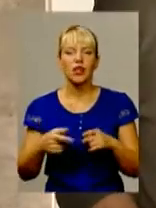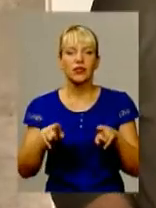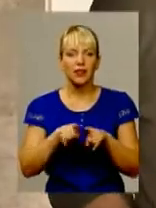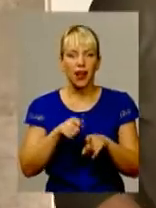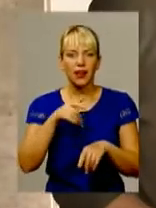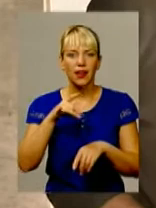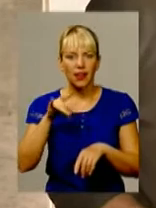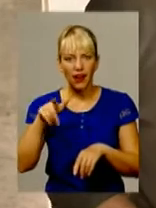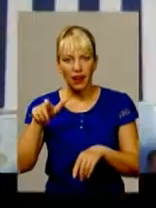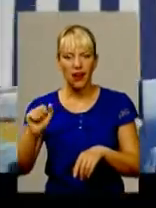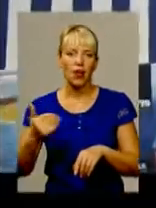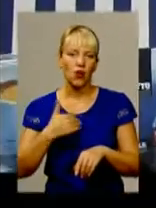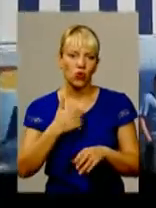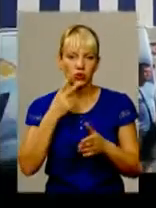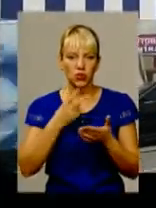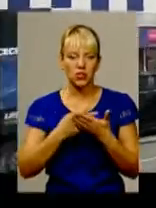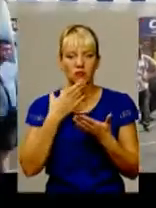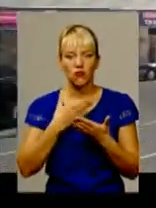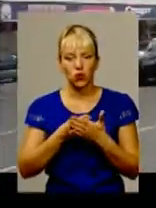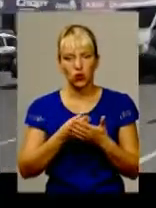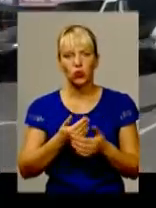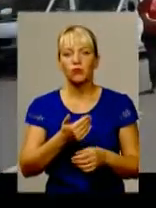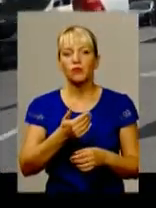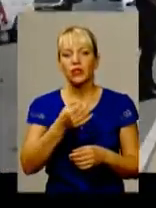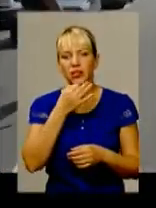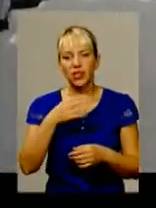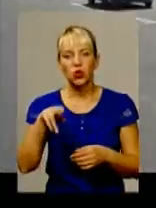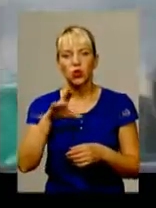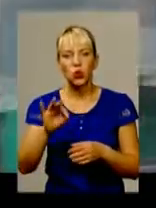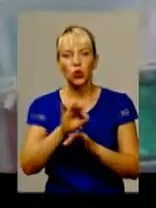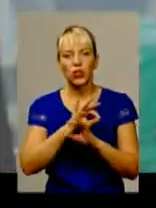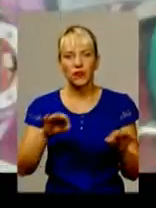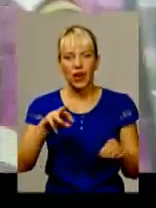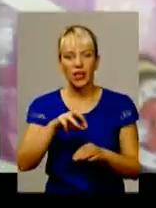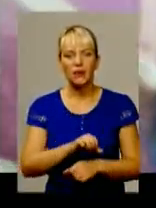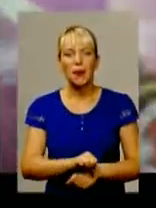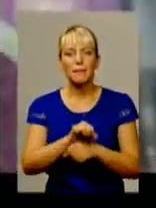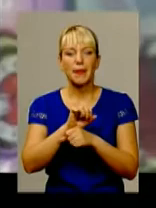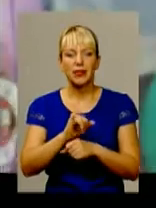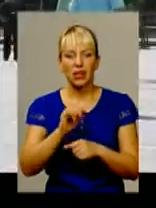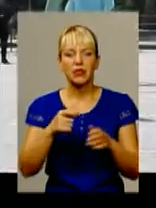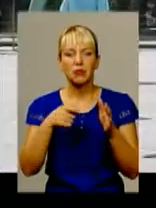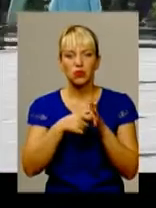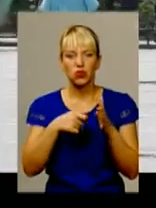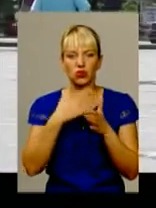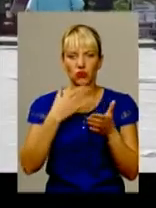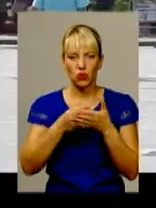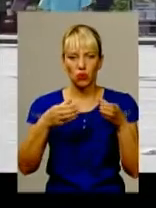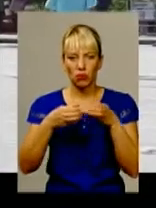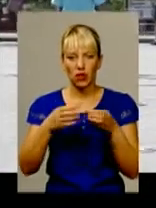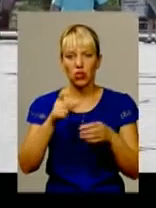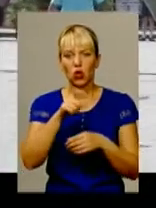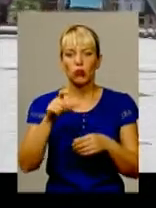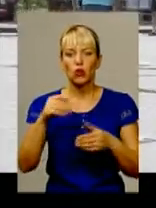Герега сподівається продемонструвати свою лояльність до ідеалів Майдану. Та підживити лави партії за конкретні справи новими людьми з